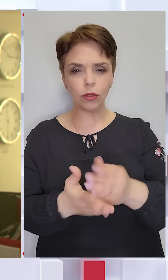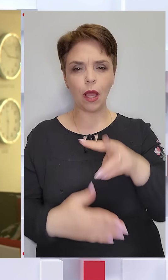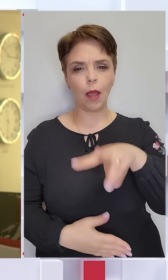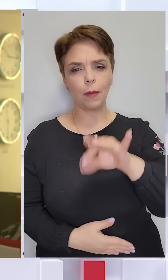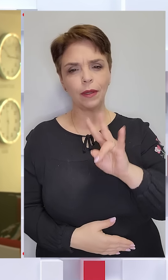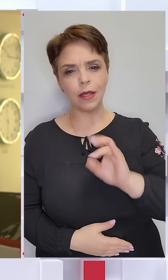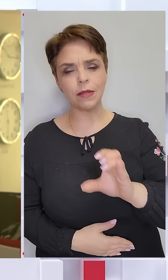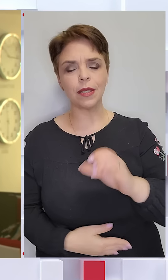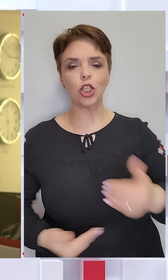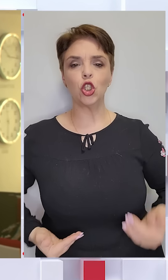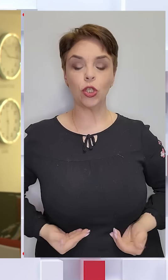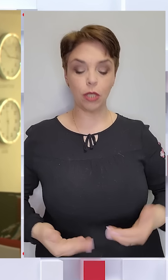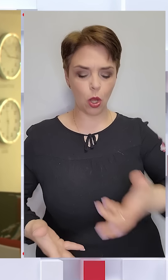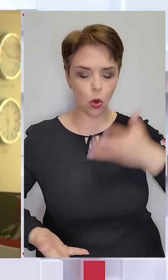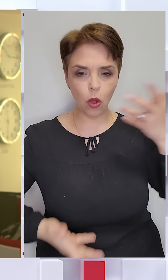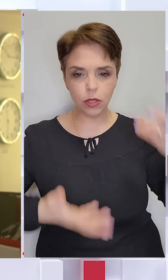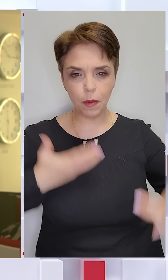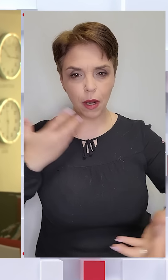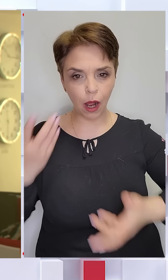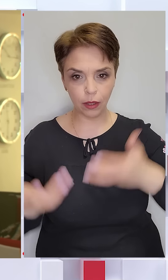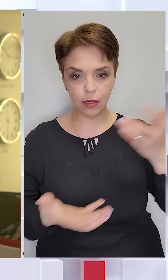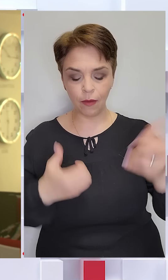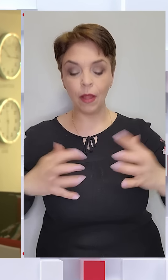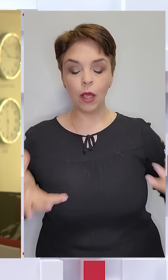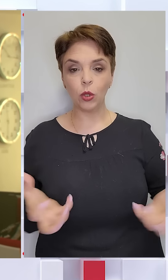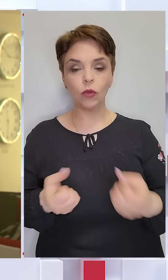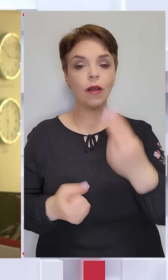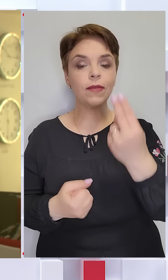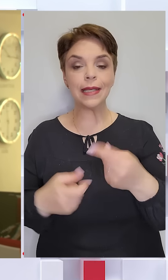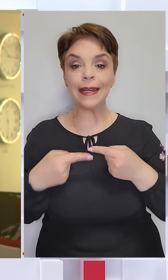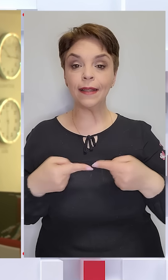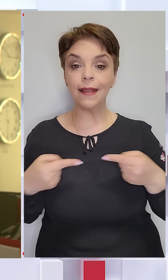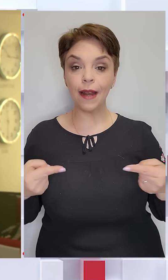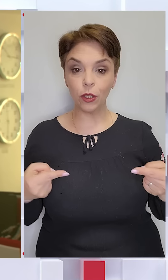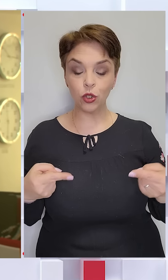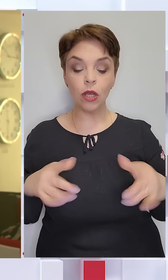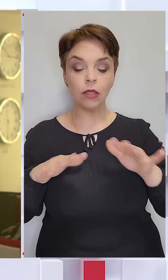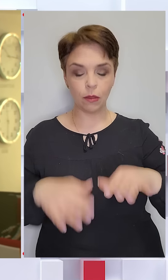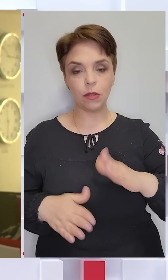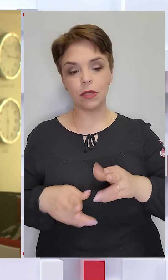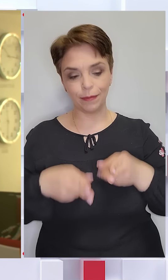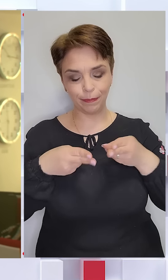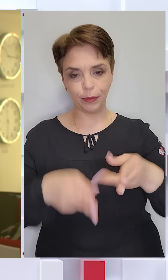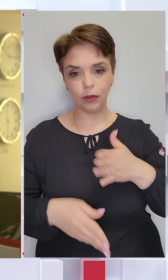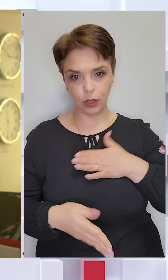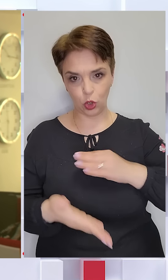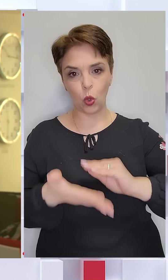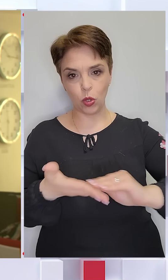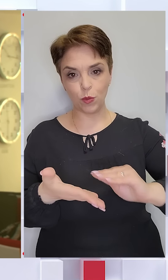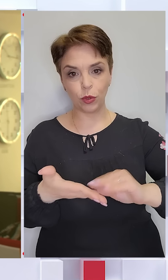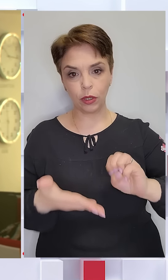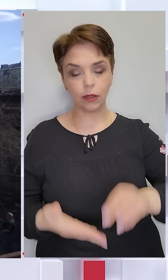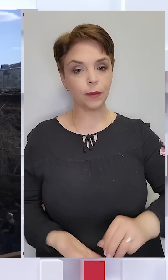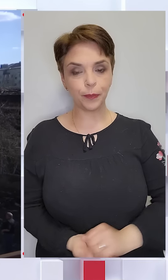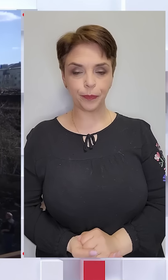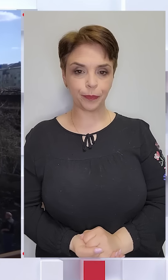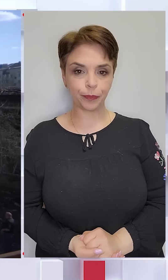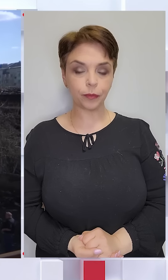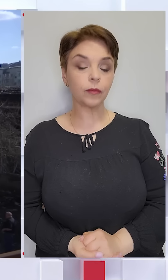надзвичайники та жителі розбирали завали та рятували вцілілі речі. На місці побувала наша Анастасія Невірна.